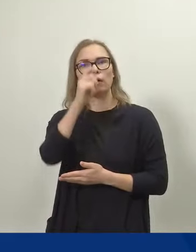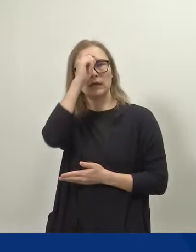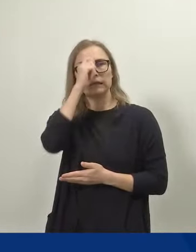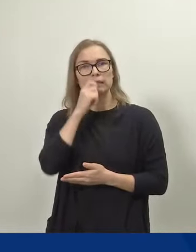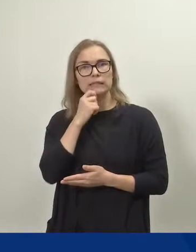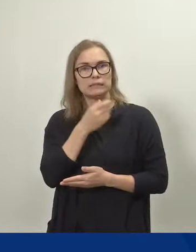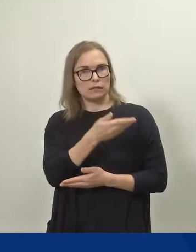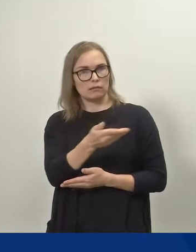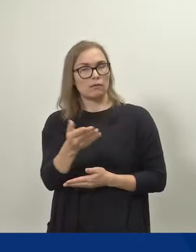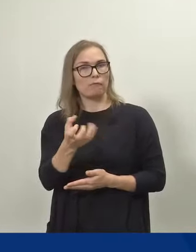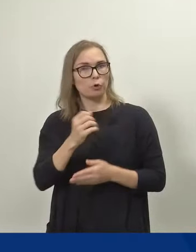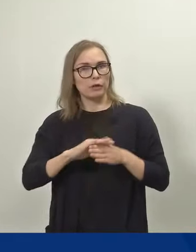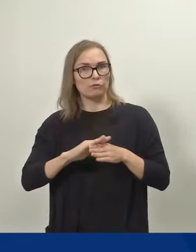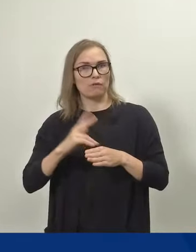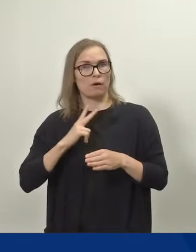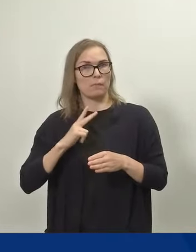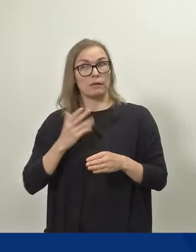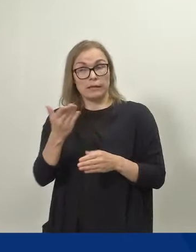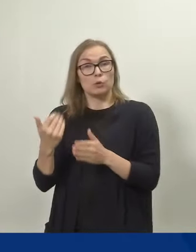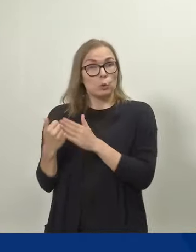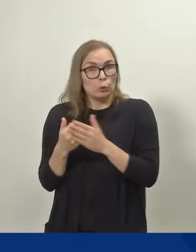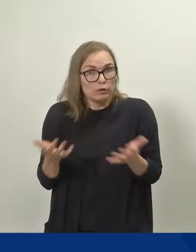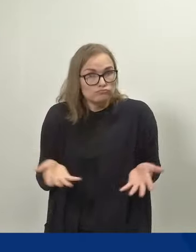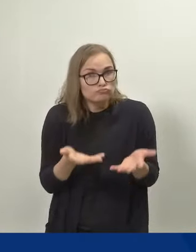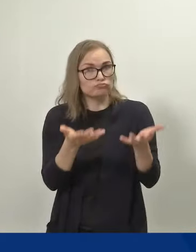suunnit on myös muuttua.